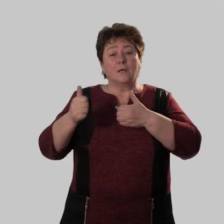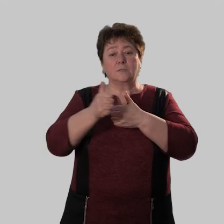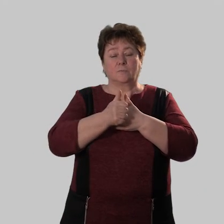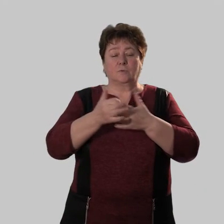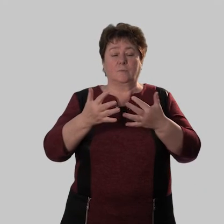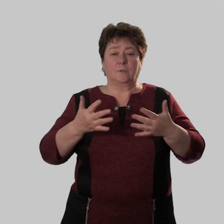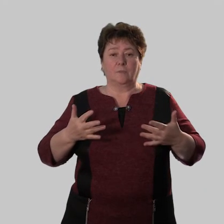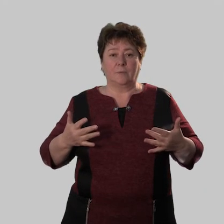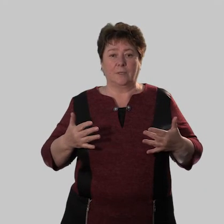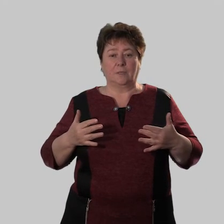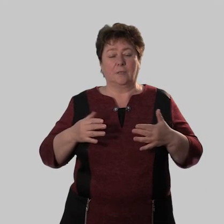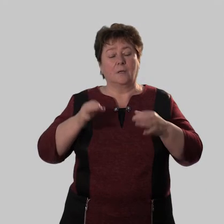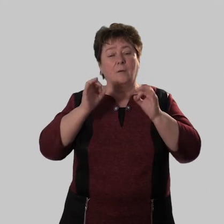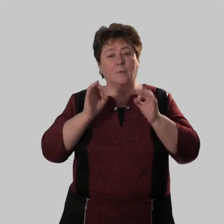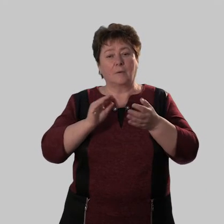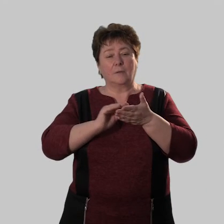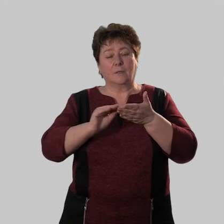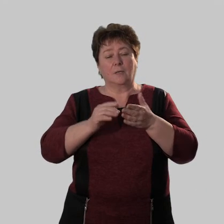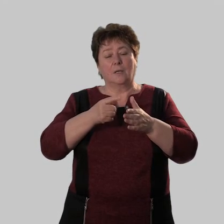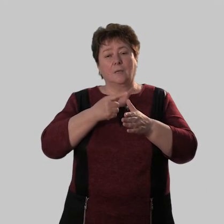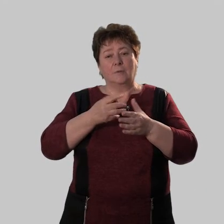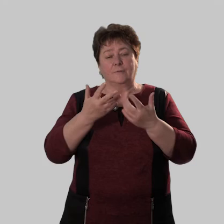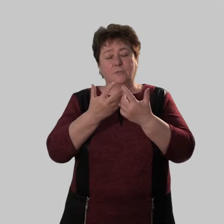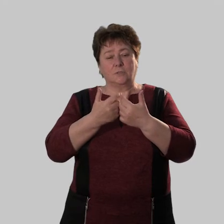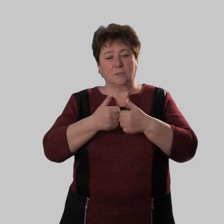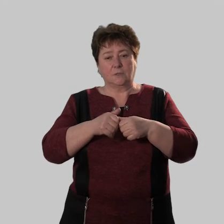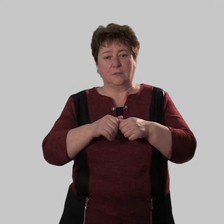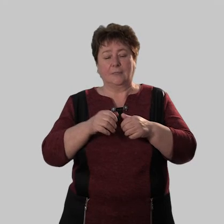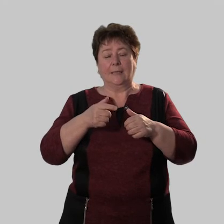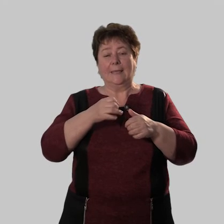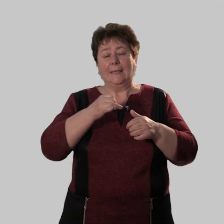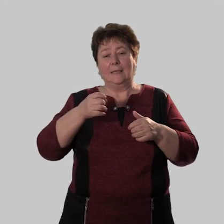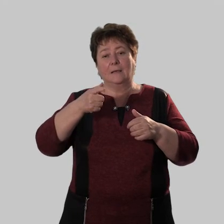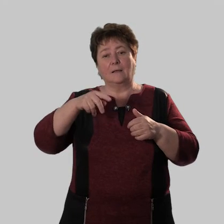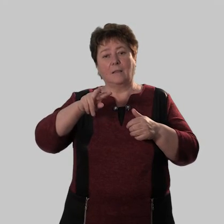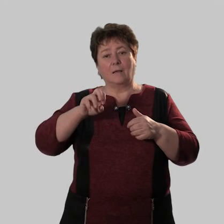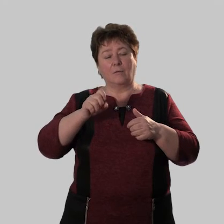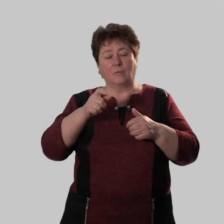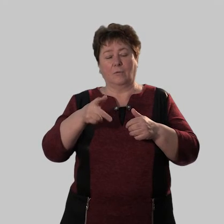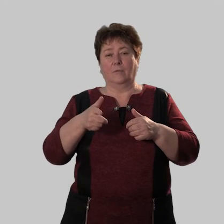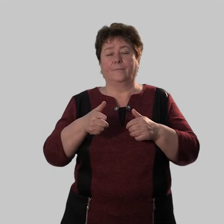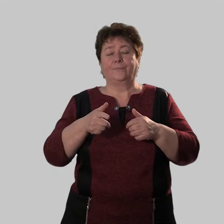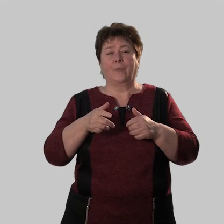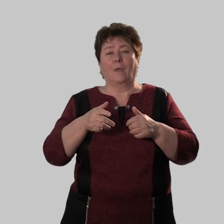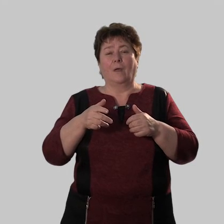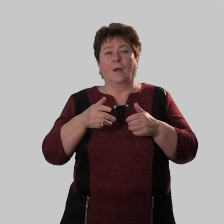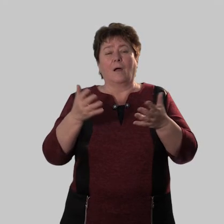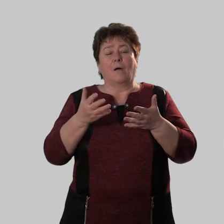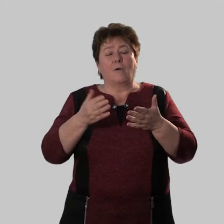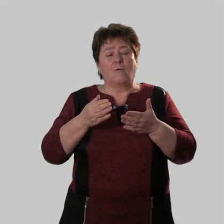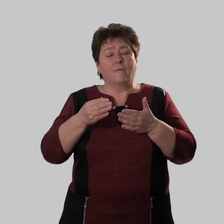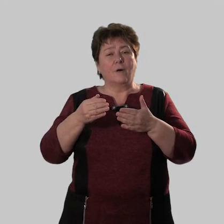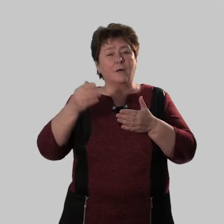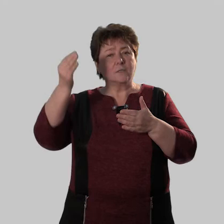особенности употребления и правописания имени числительного и глагола каково